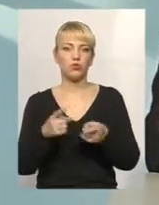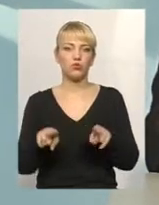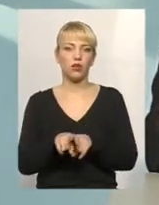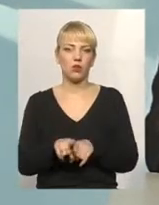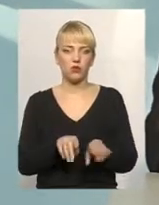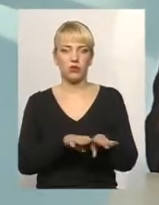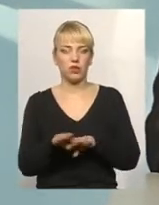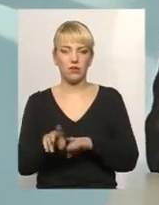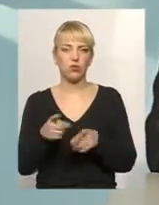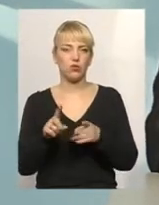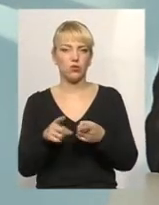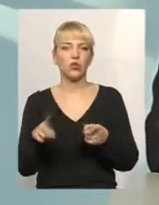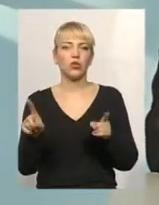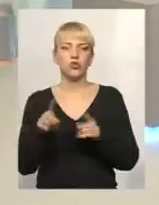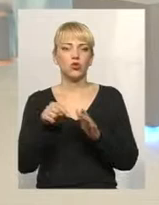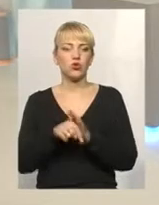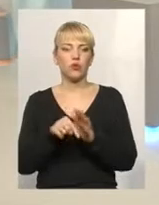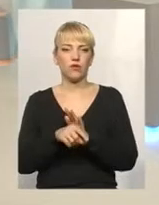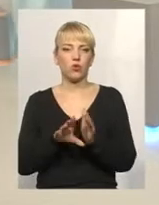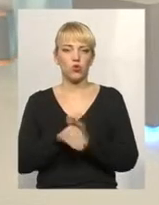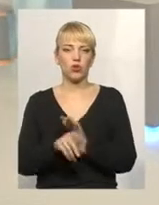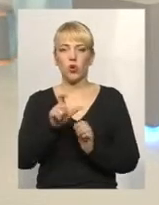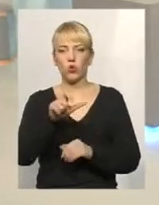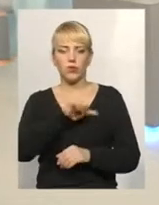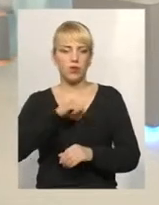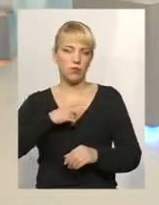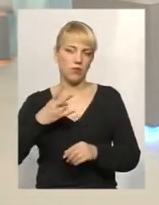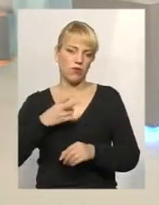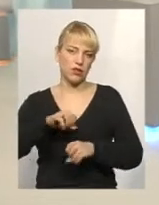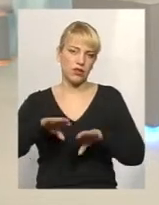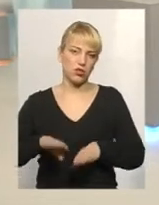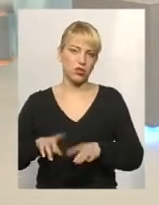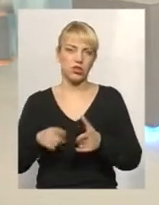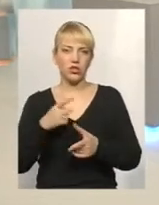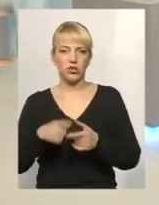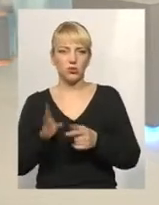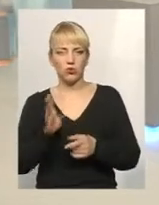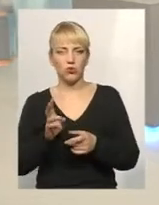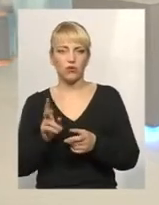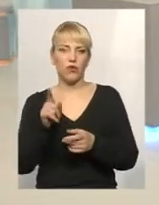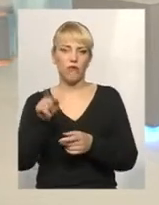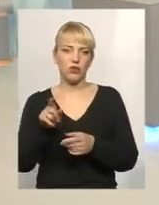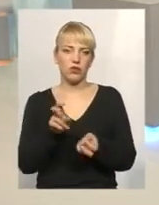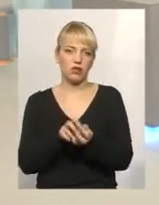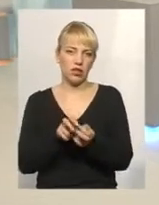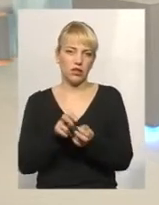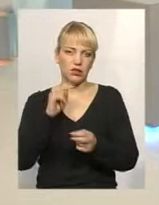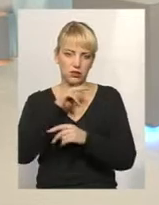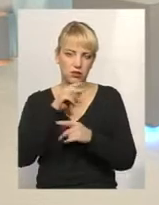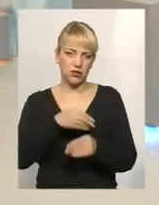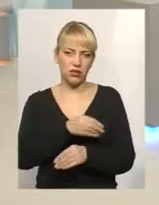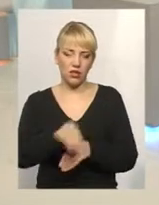такого рівня і що вона... Тобто, мешканці мають самі визначити, чи їм боротися з чорами, чи не боротися, так? Так, або